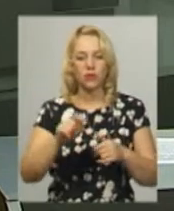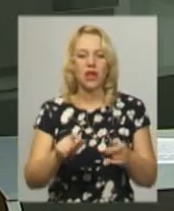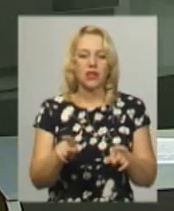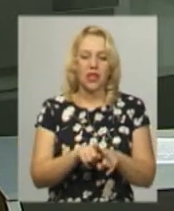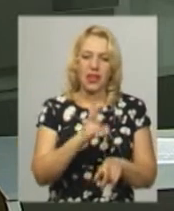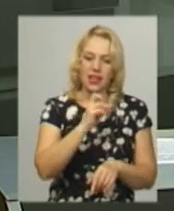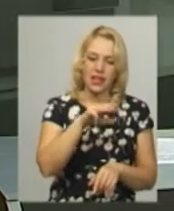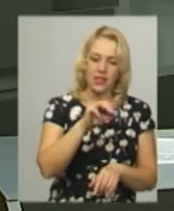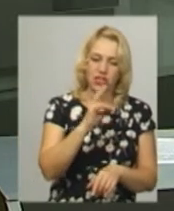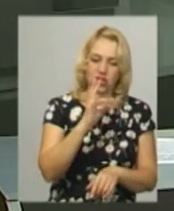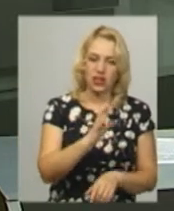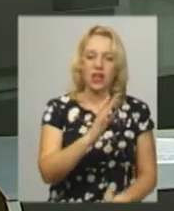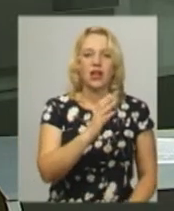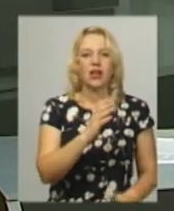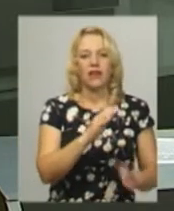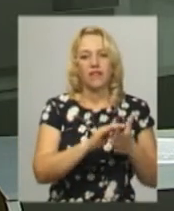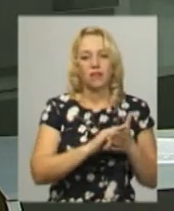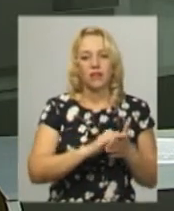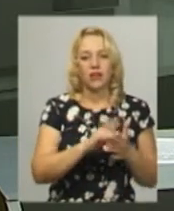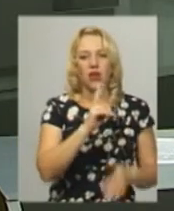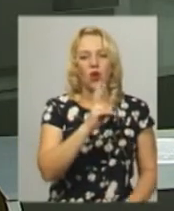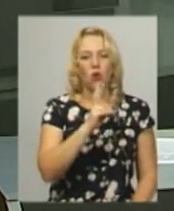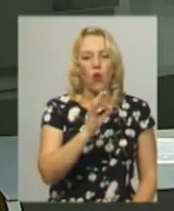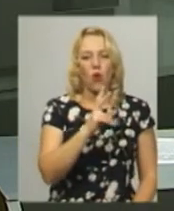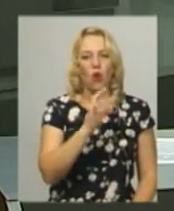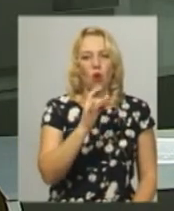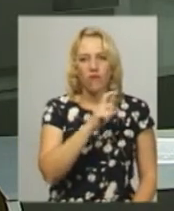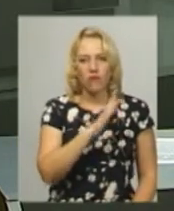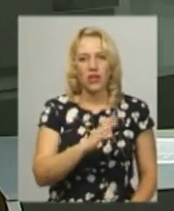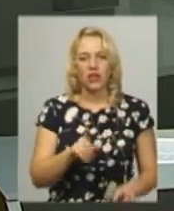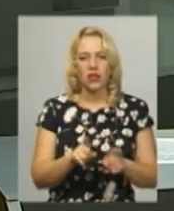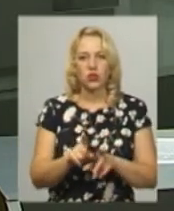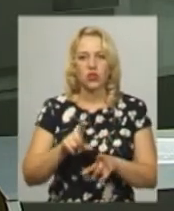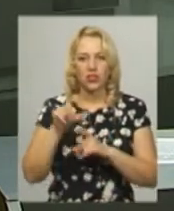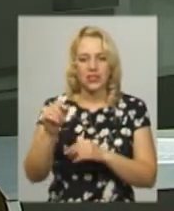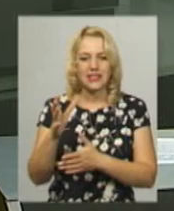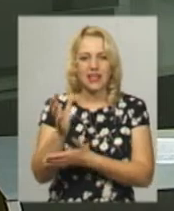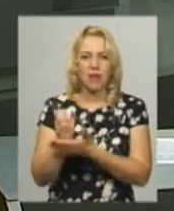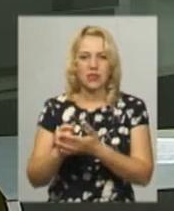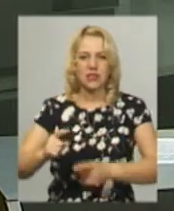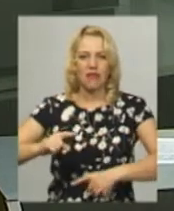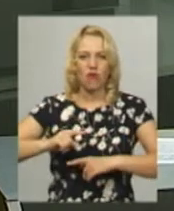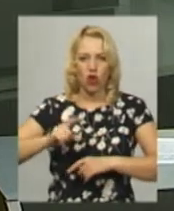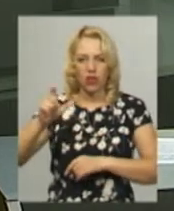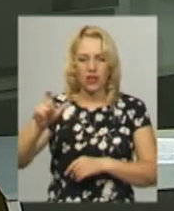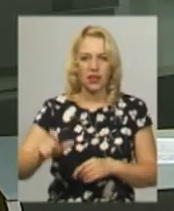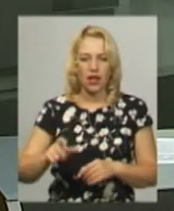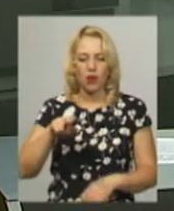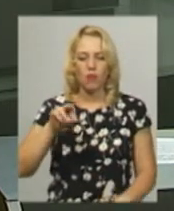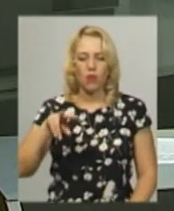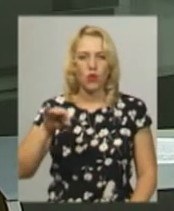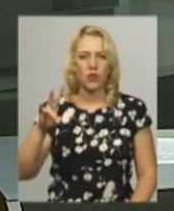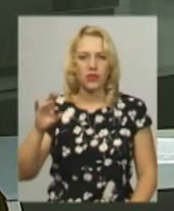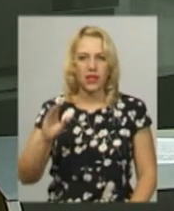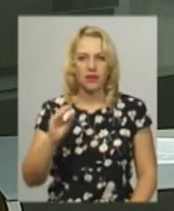Нетішина Олексія Хохльова, на чемпіонат світу у складі збірною 20 їздив у якості записного ворторя, футболіст родом із полоного